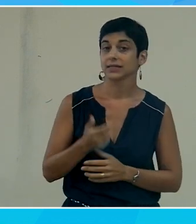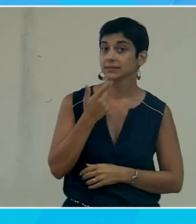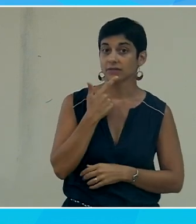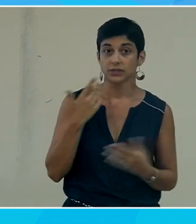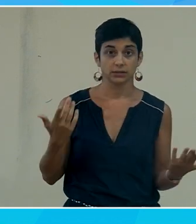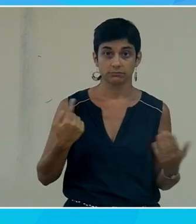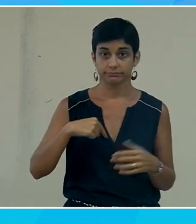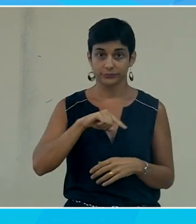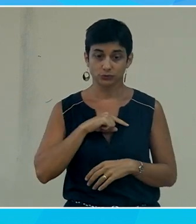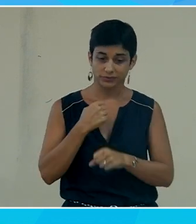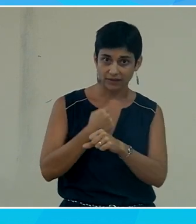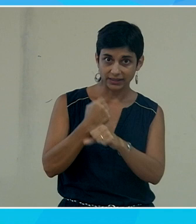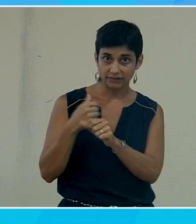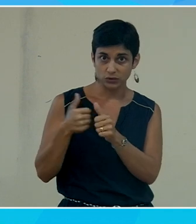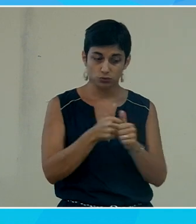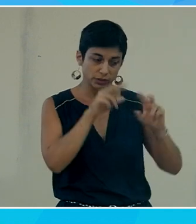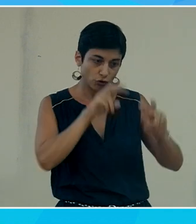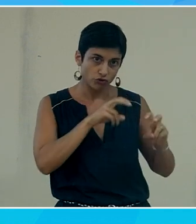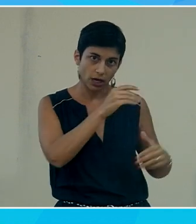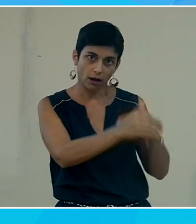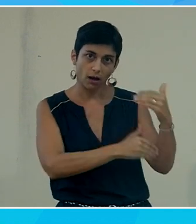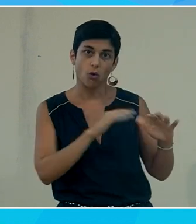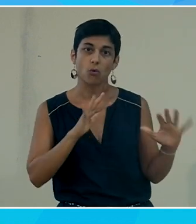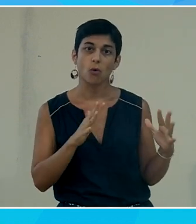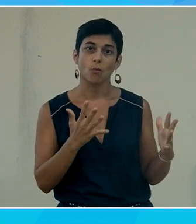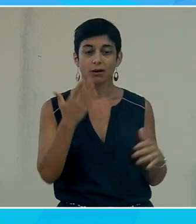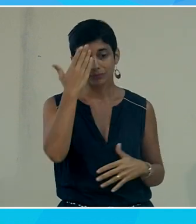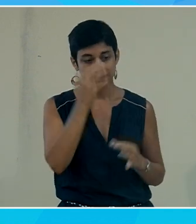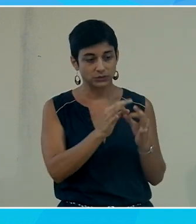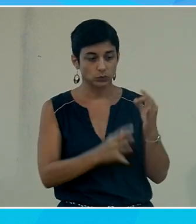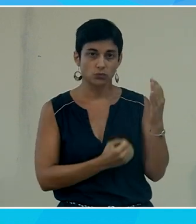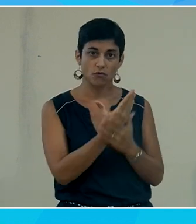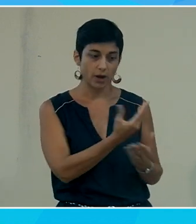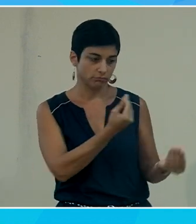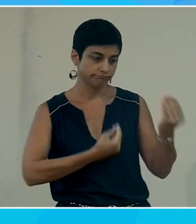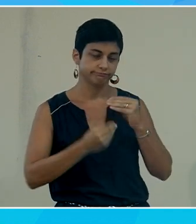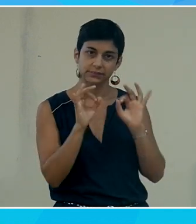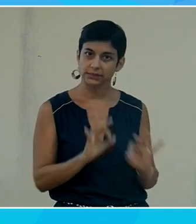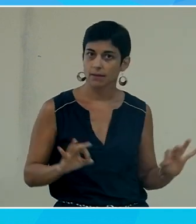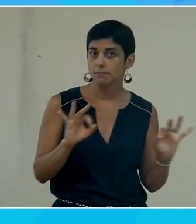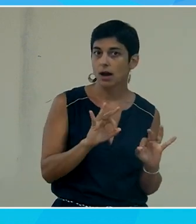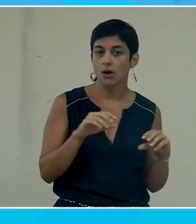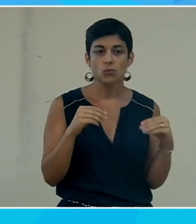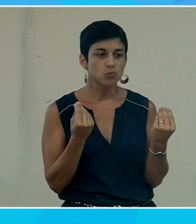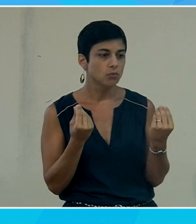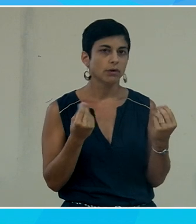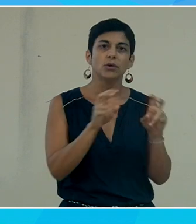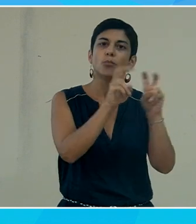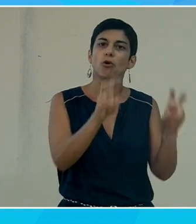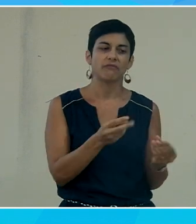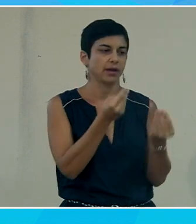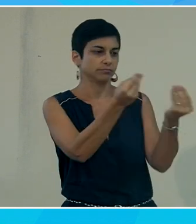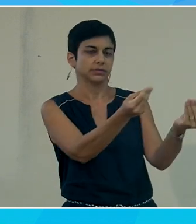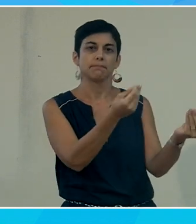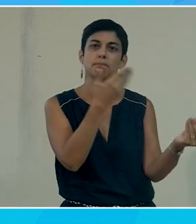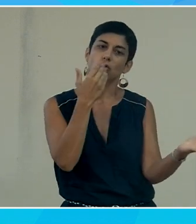vitesse de ce que les chercheurs vont trouver si les chercheurs n'apportent pas de nouvelles solutions ou ne déposent pas des brevets qui permettent de réfléchir sur